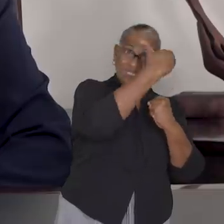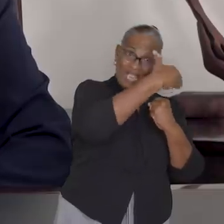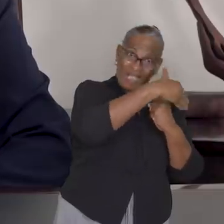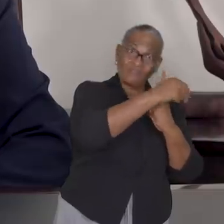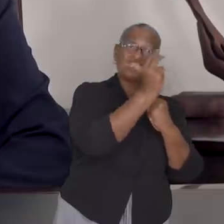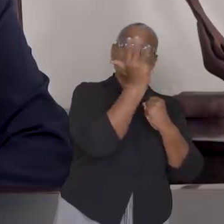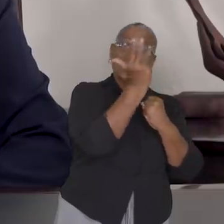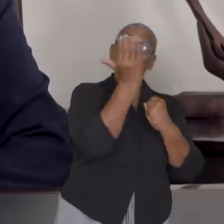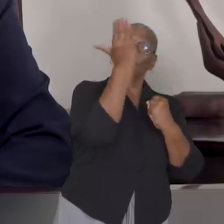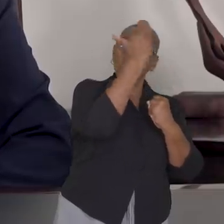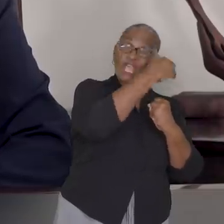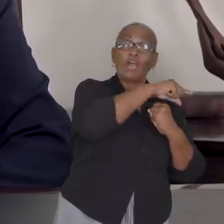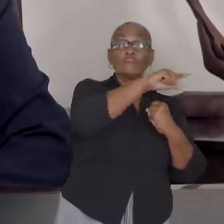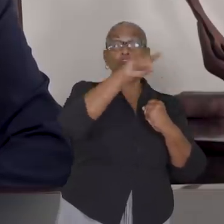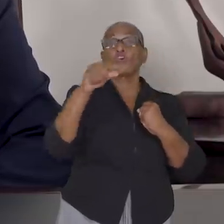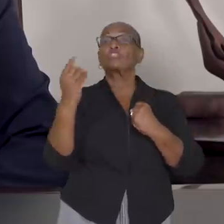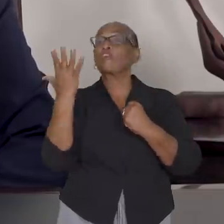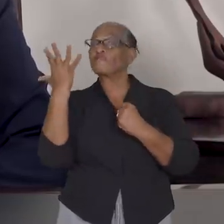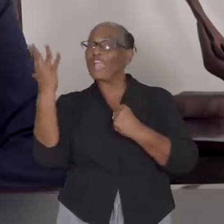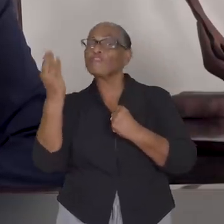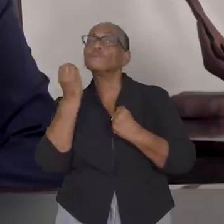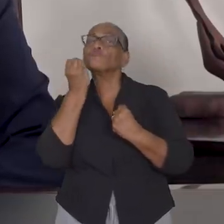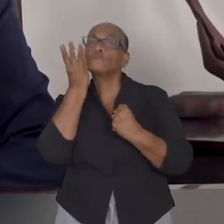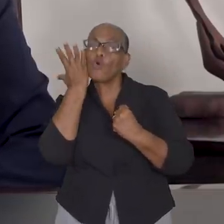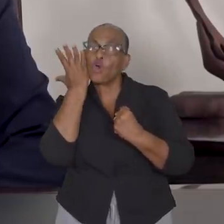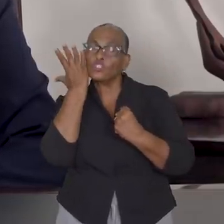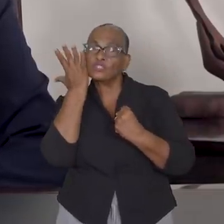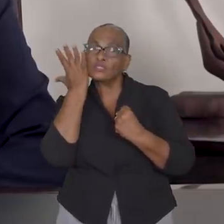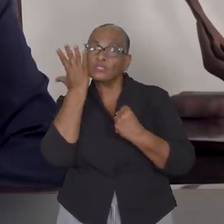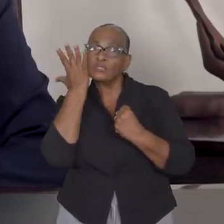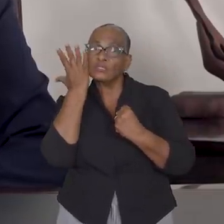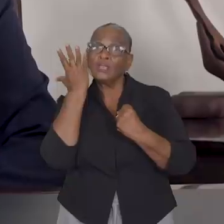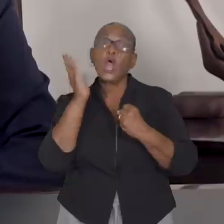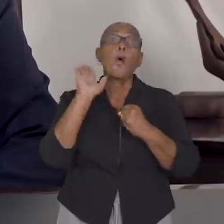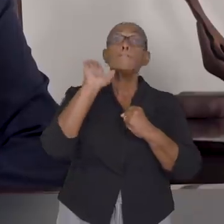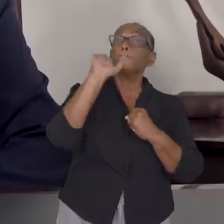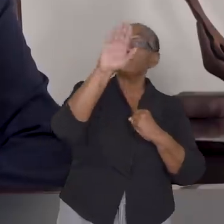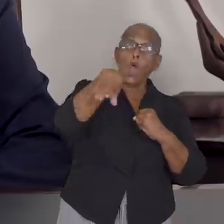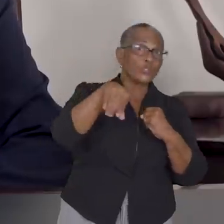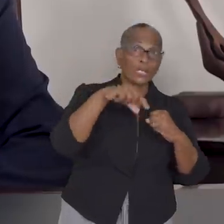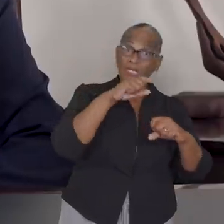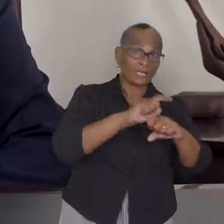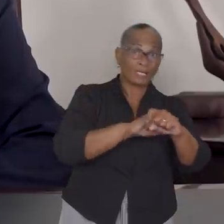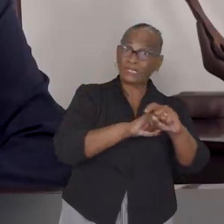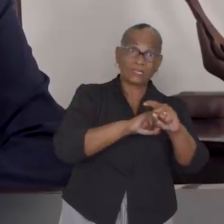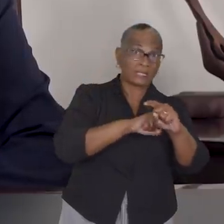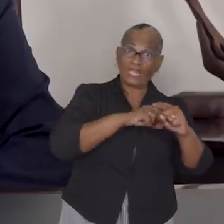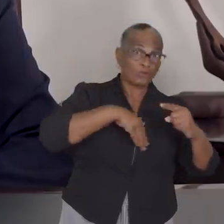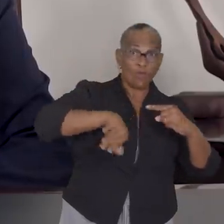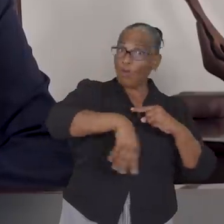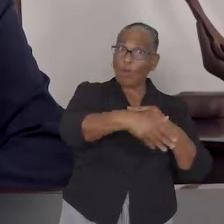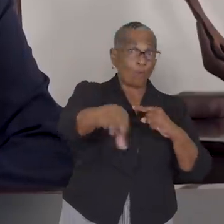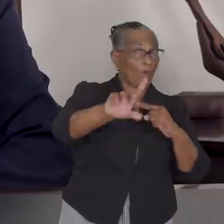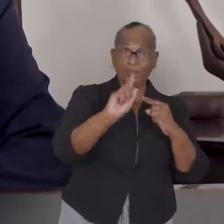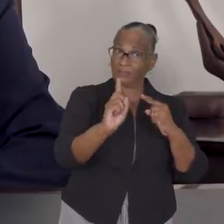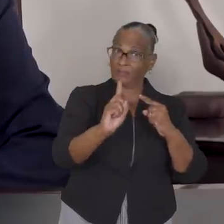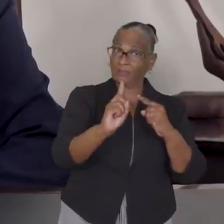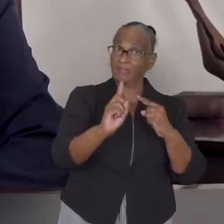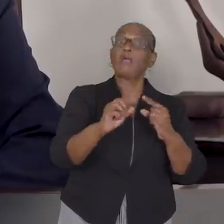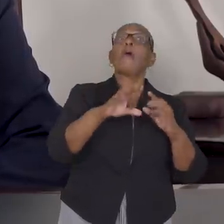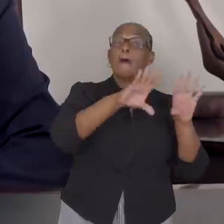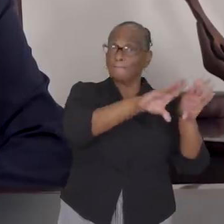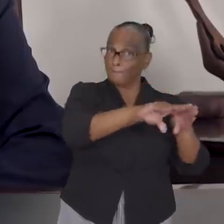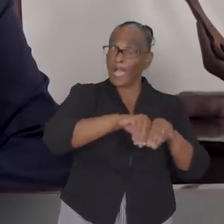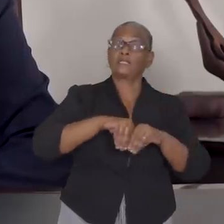uur, dat is 9 uur s'avonds in de avond, tot 5 uur in de ochtend. Buiten de tijden van het